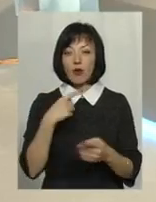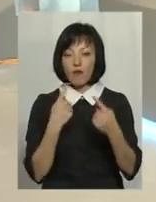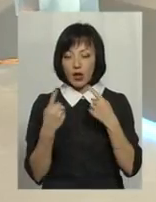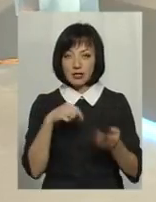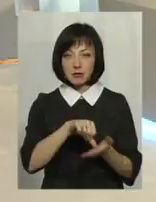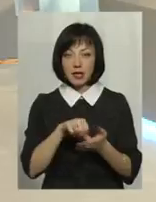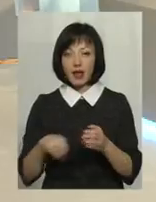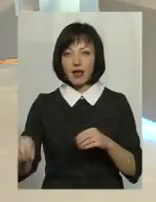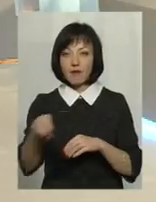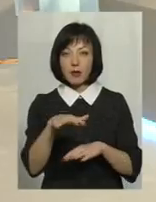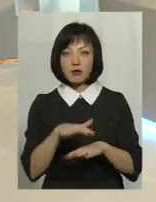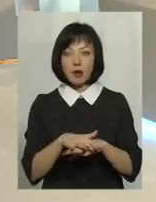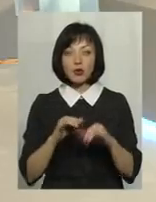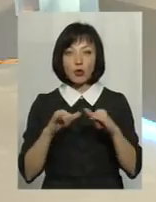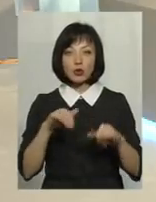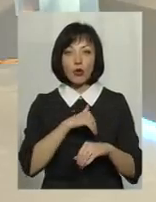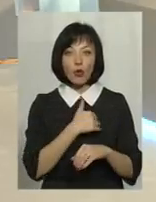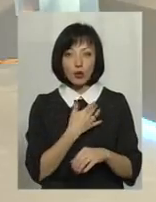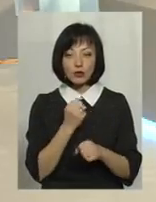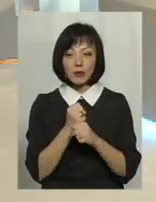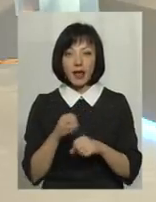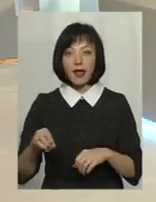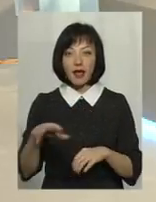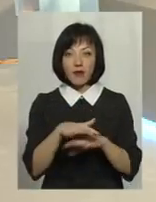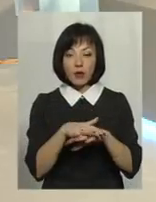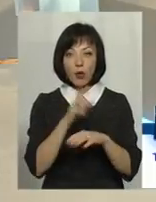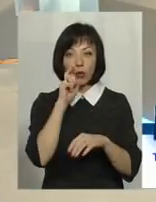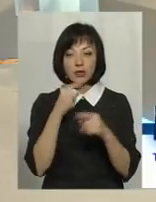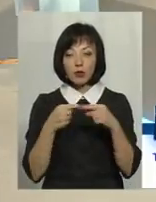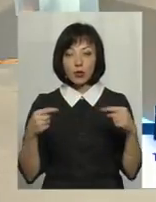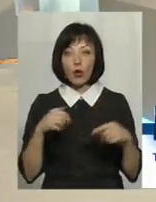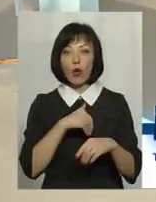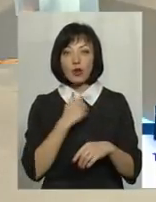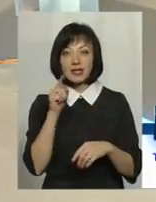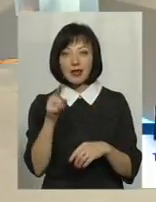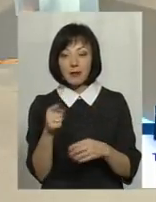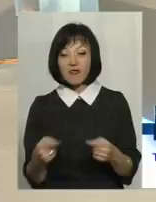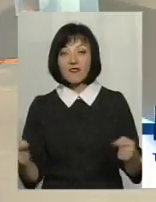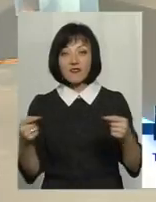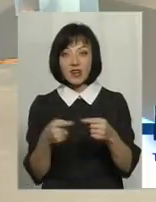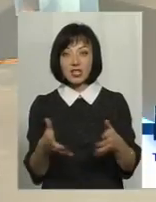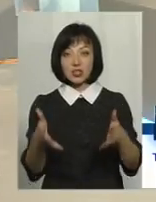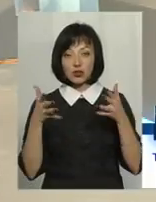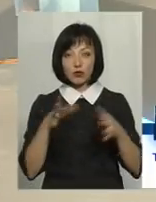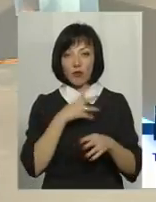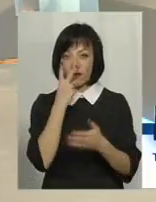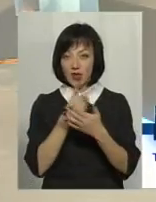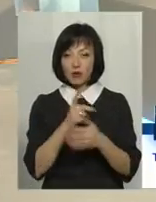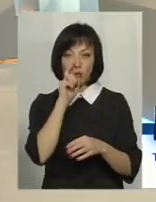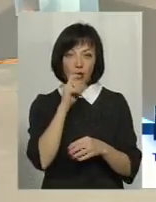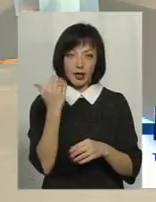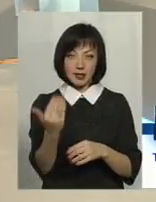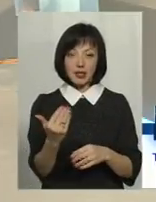Європейського банку розвитку, що ми хочемо вивезти на європейський ринок український продукт, ми хочемо його там визначити, щоб його було видно, що він